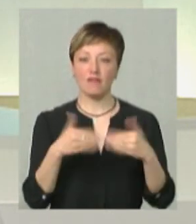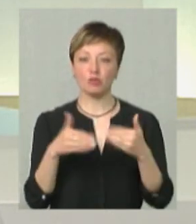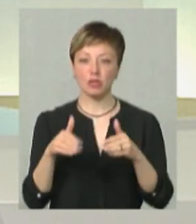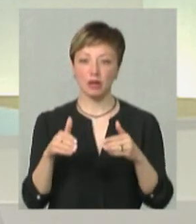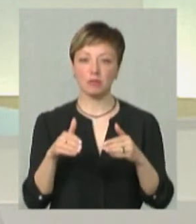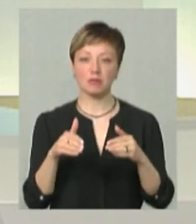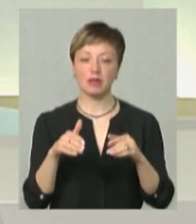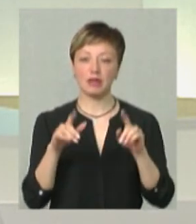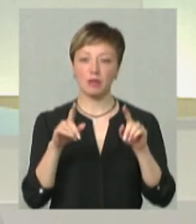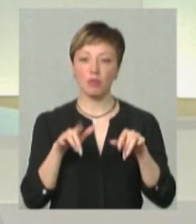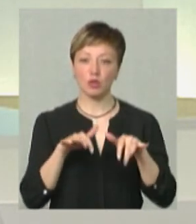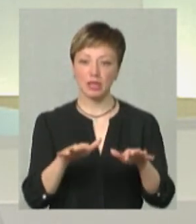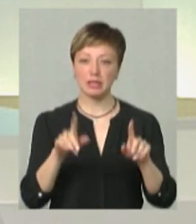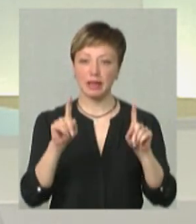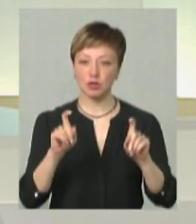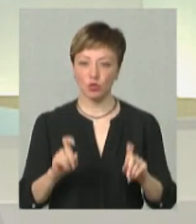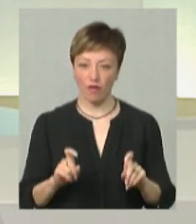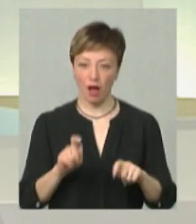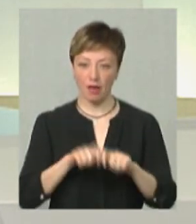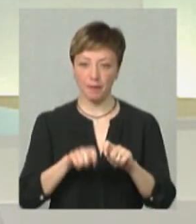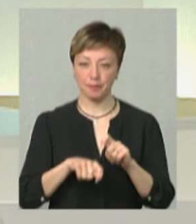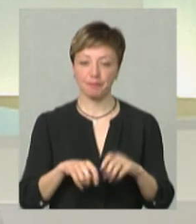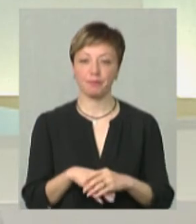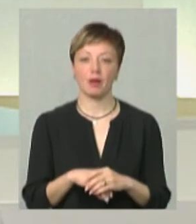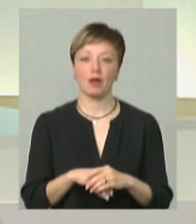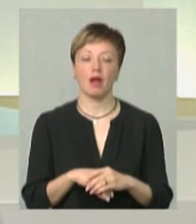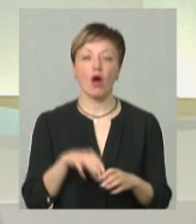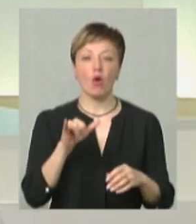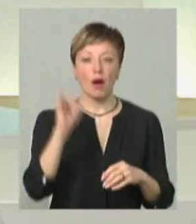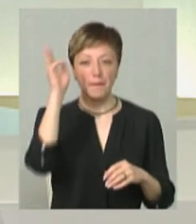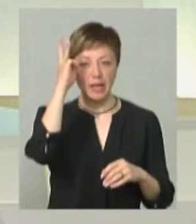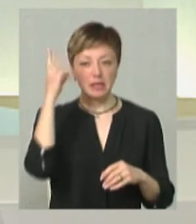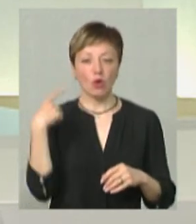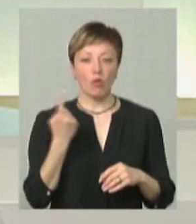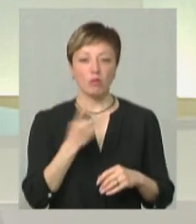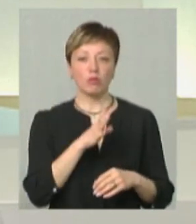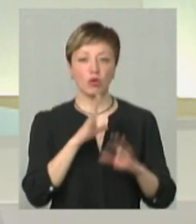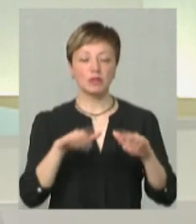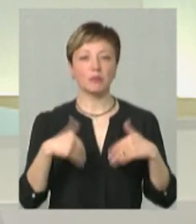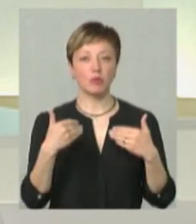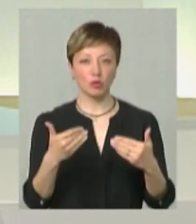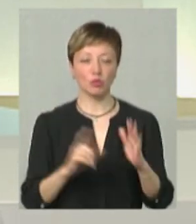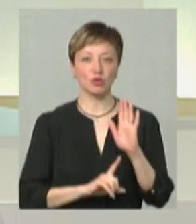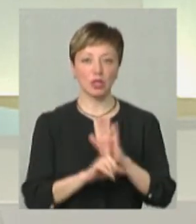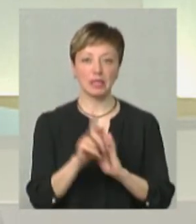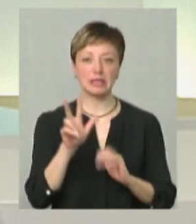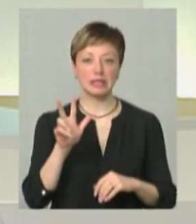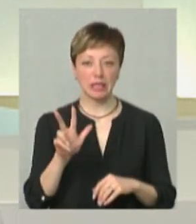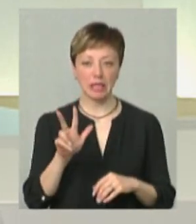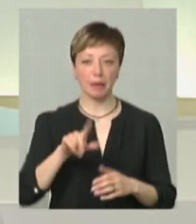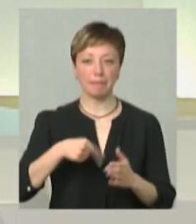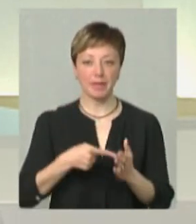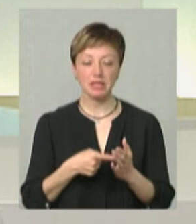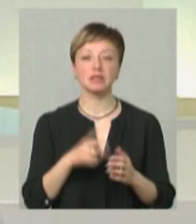проходити безпосередньо процес тестувань. В Хмельницькій області було запропоновано для початку три міста,